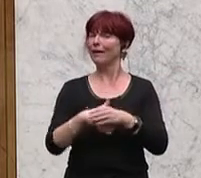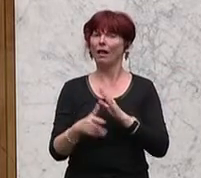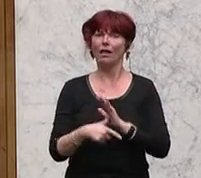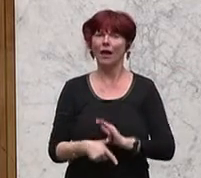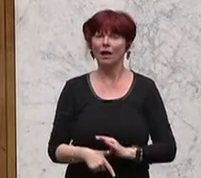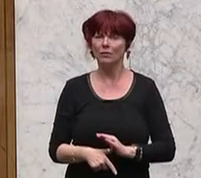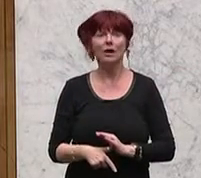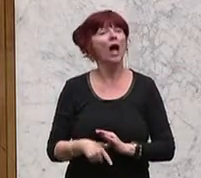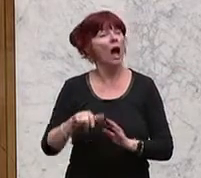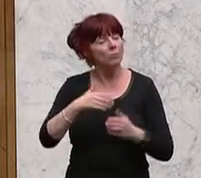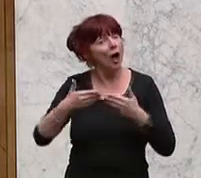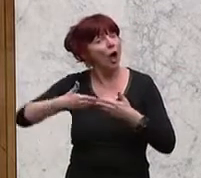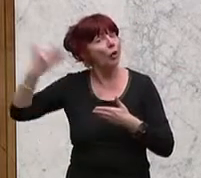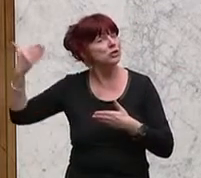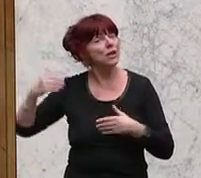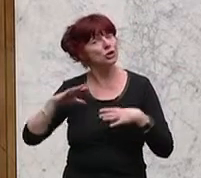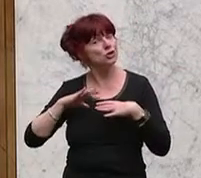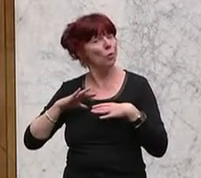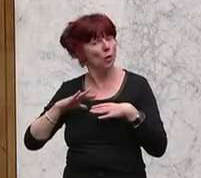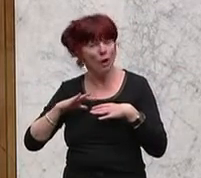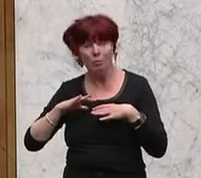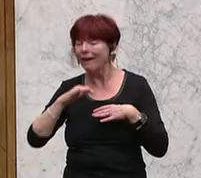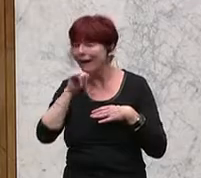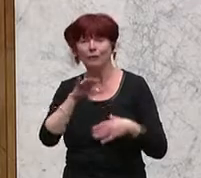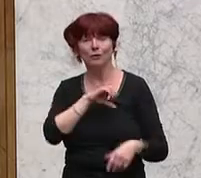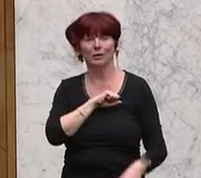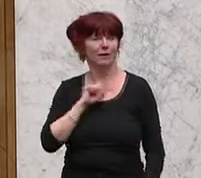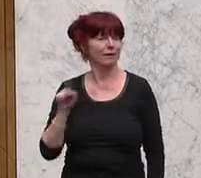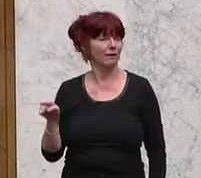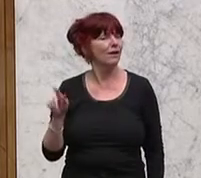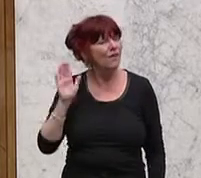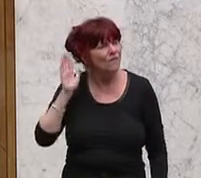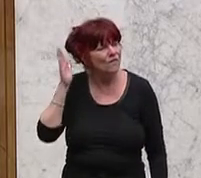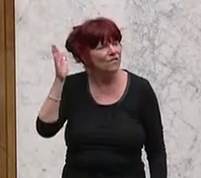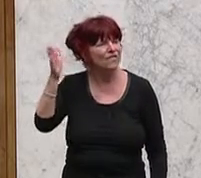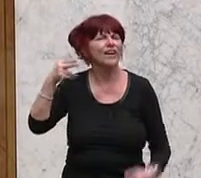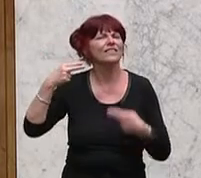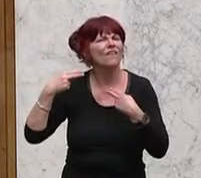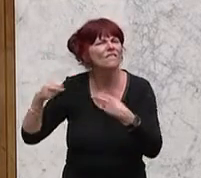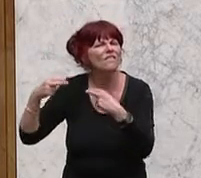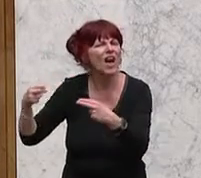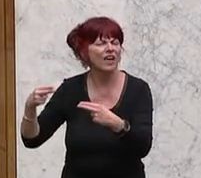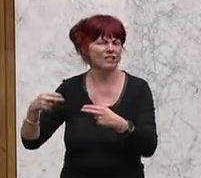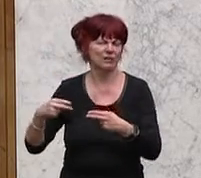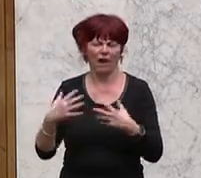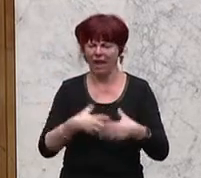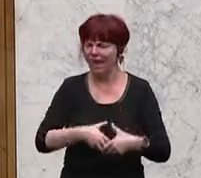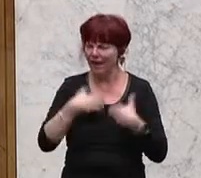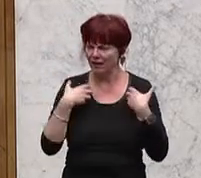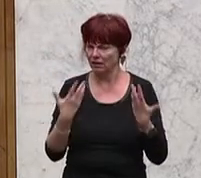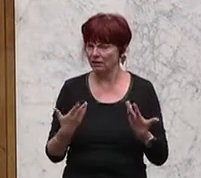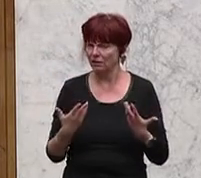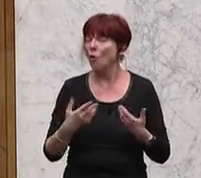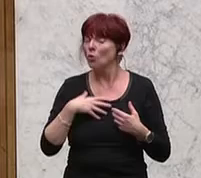ausländischen Urlauber. Die ärgern sich weiter über uns und werden sich fragen, wieso können die Ungarn etwas und die